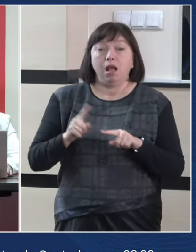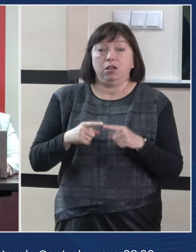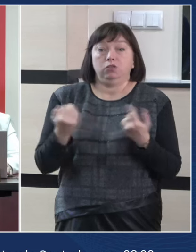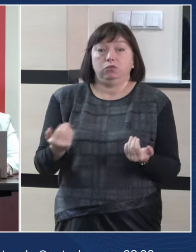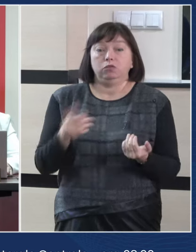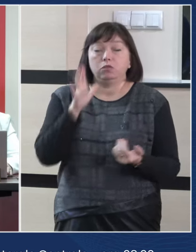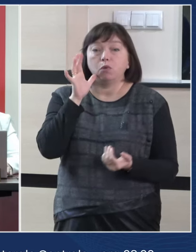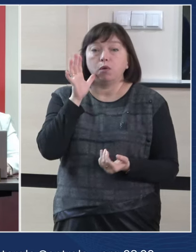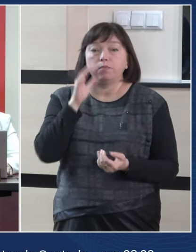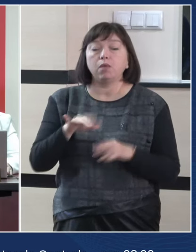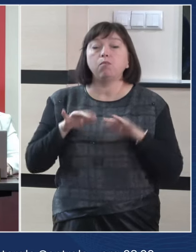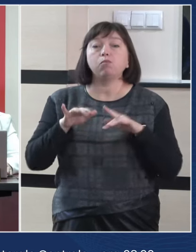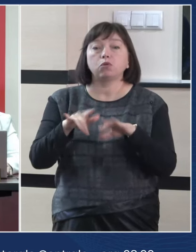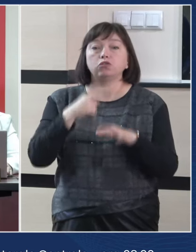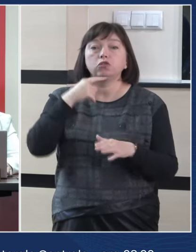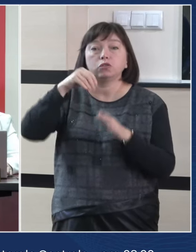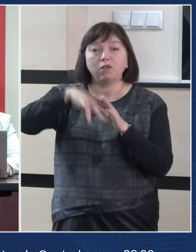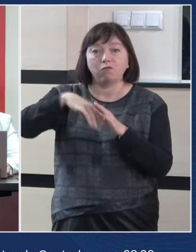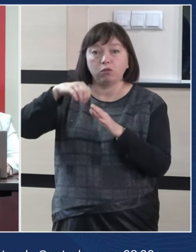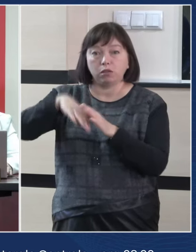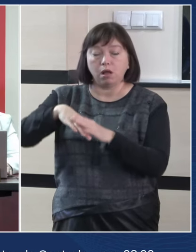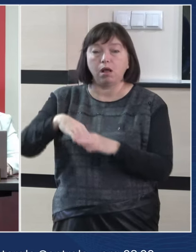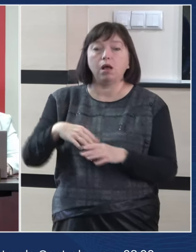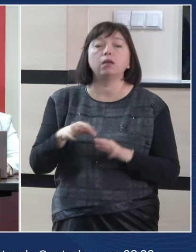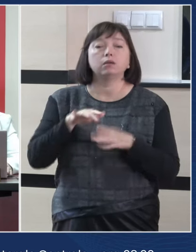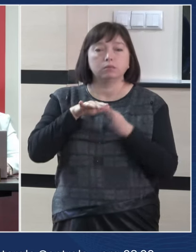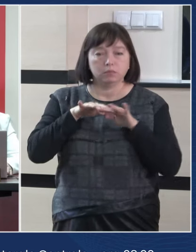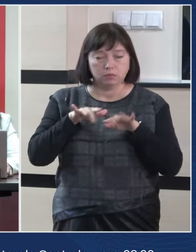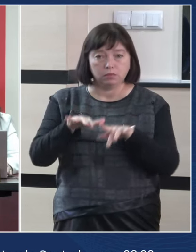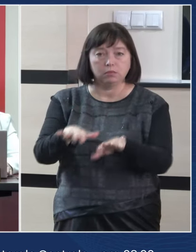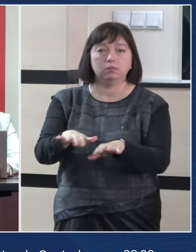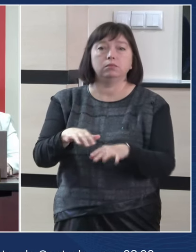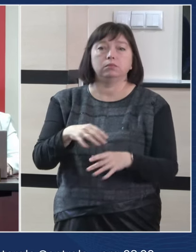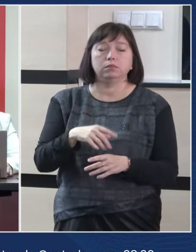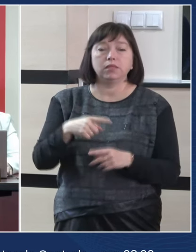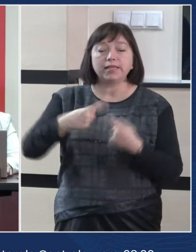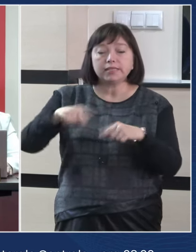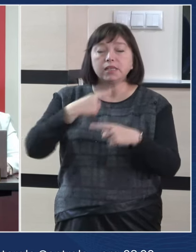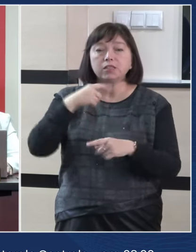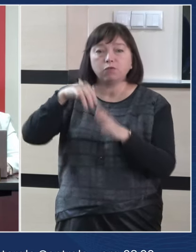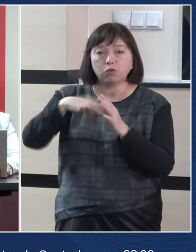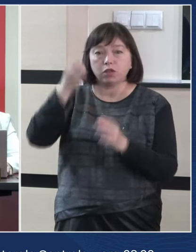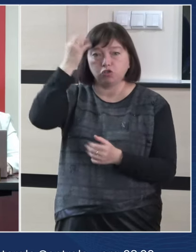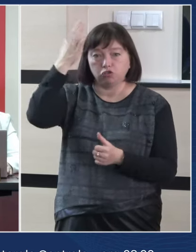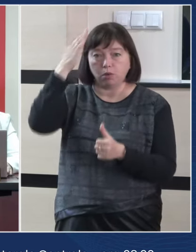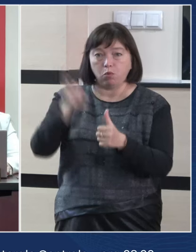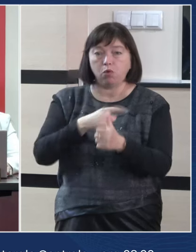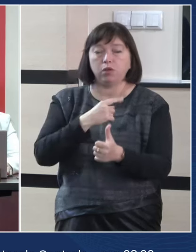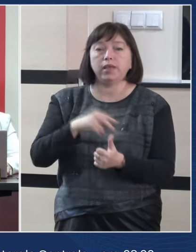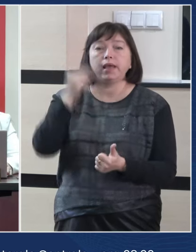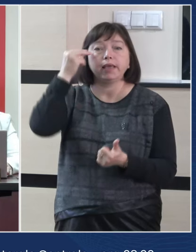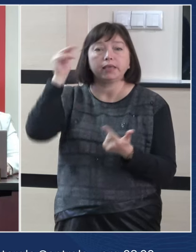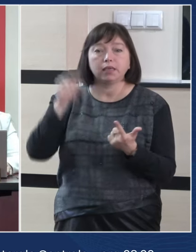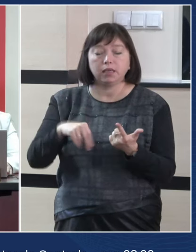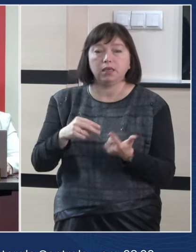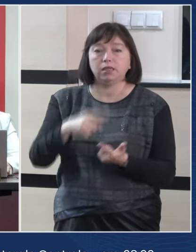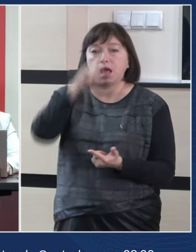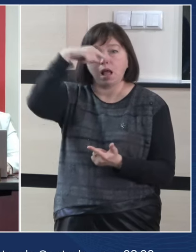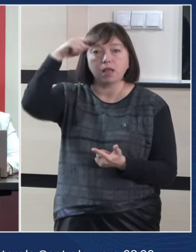moment, procesul de votare este în desfășurare în secțiile de votare din Japonia, China,